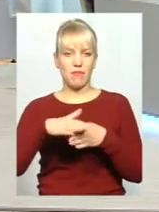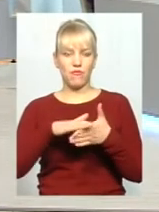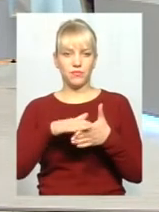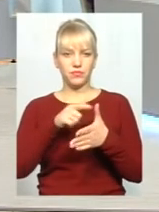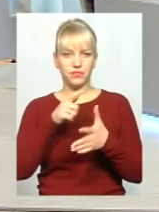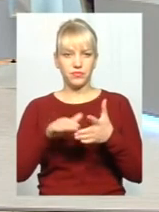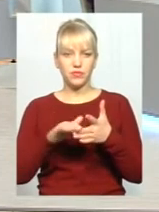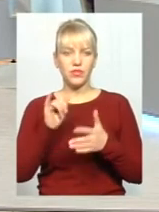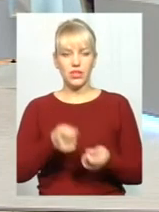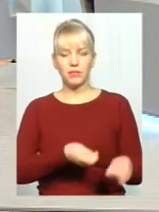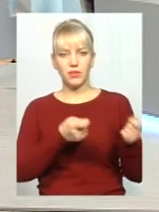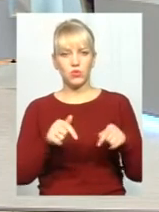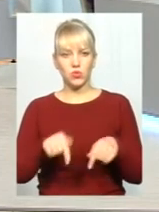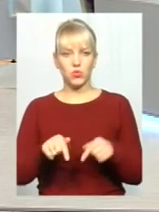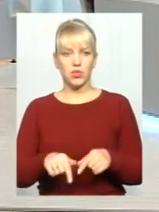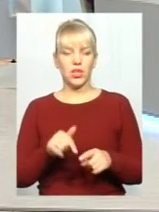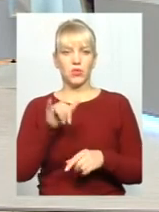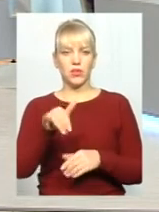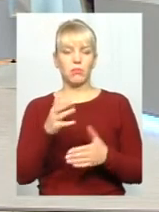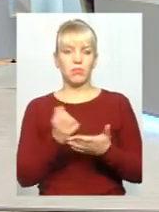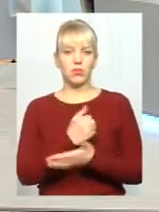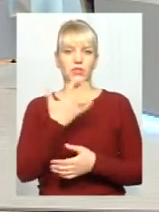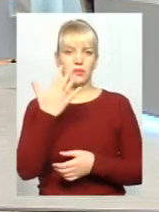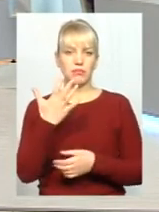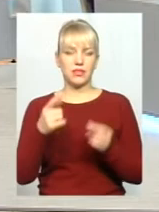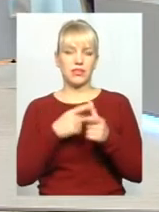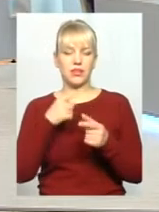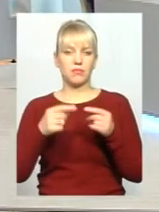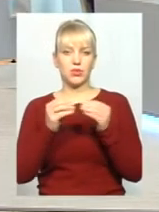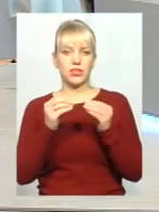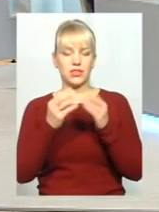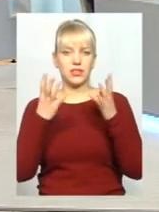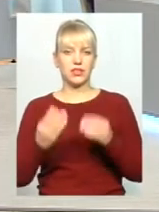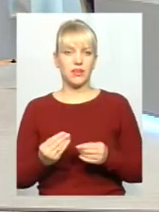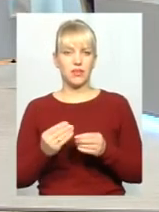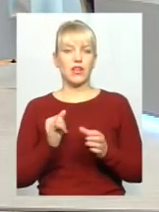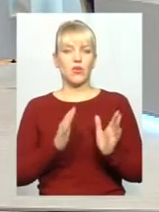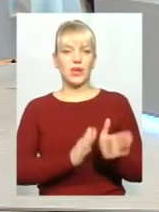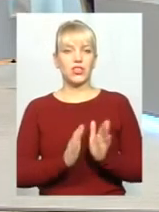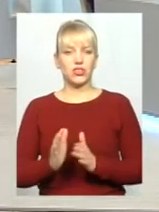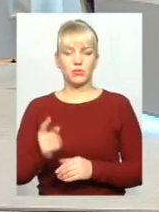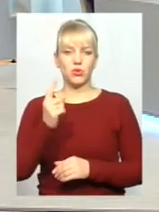заганяєш його сюди, і в тебе, виходить, є 5 або 10 днів в режимі